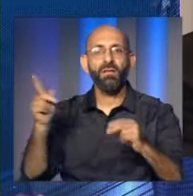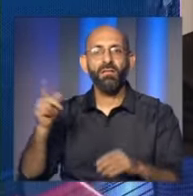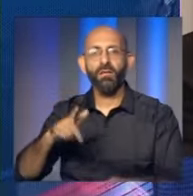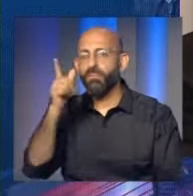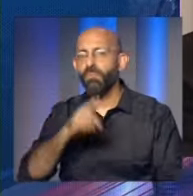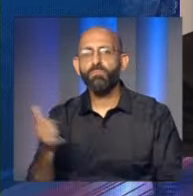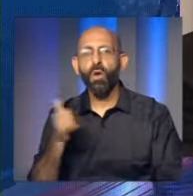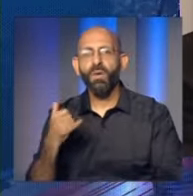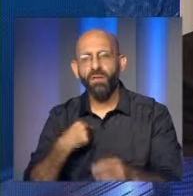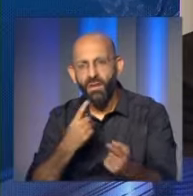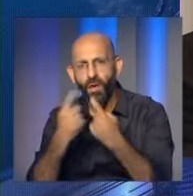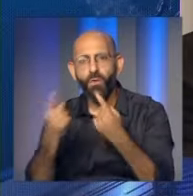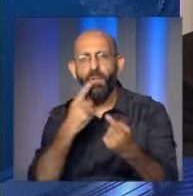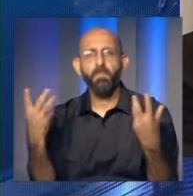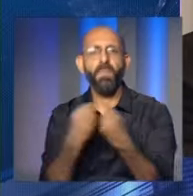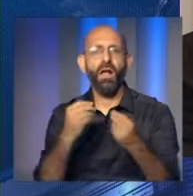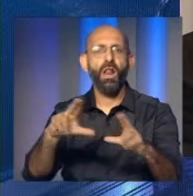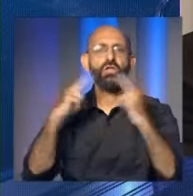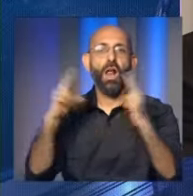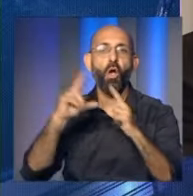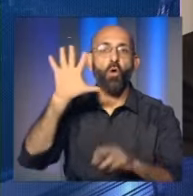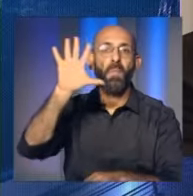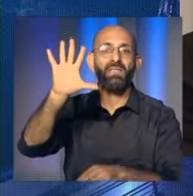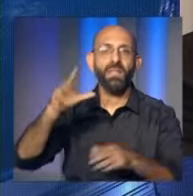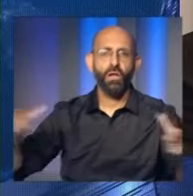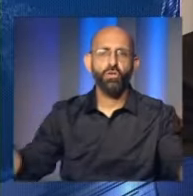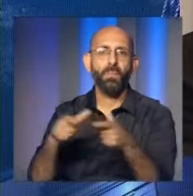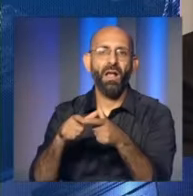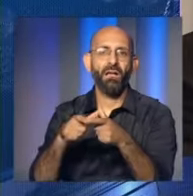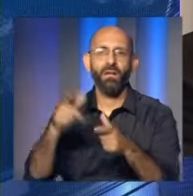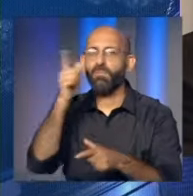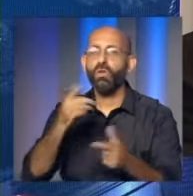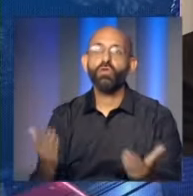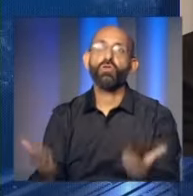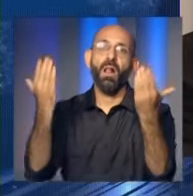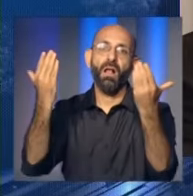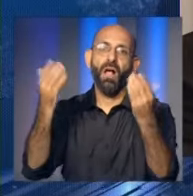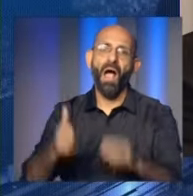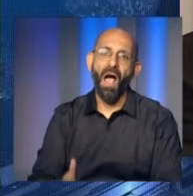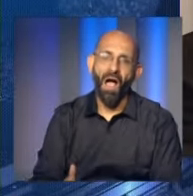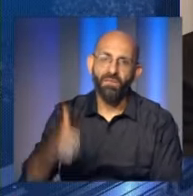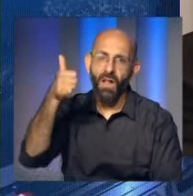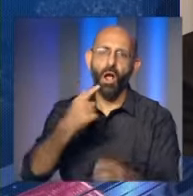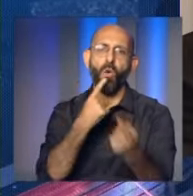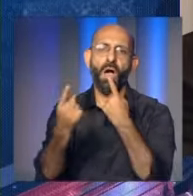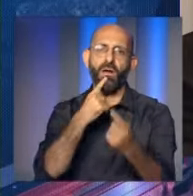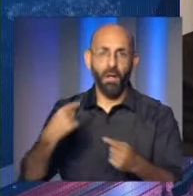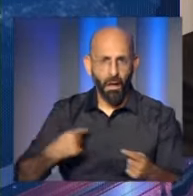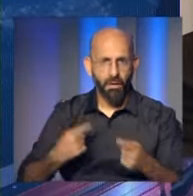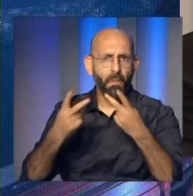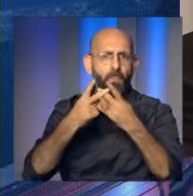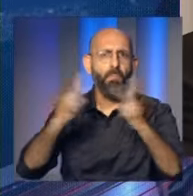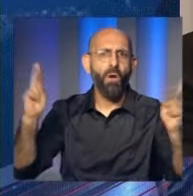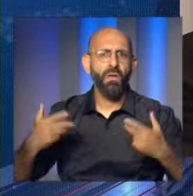أما على مستوى الملف الرئاسي فقد ركز بري على أنه كان مارنا ومتجاوبا مع مسعى اللجنة الخماسية موضحا